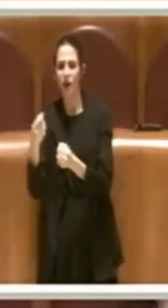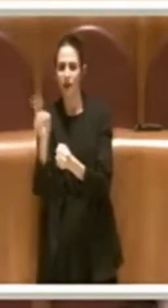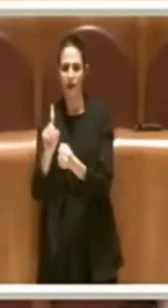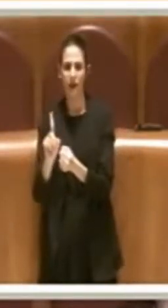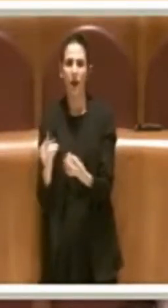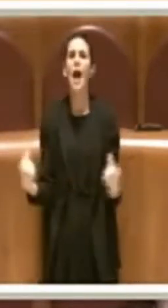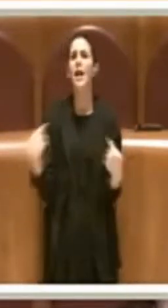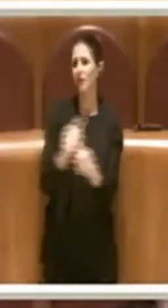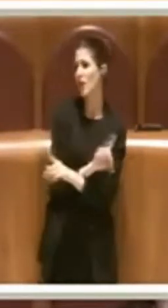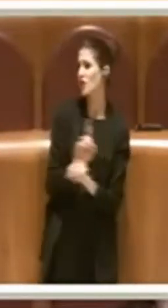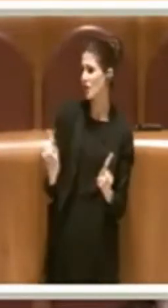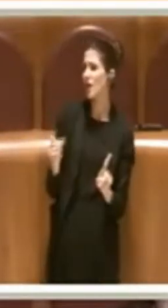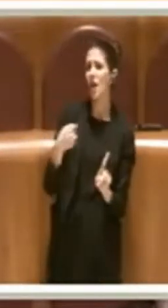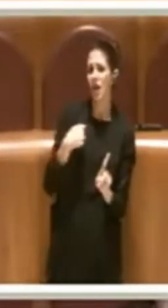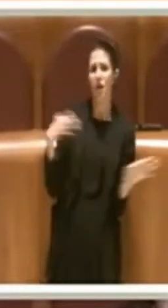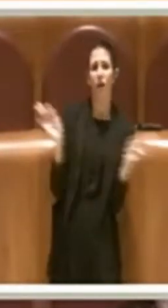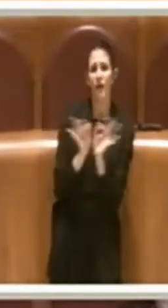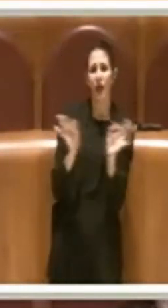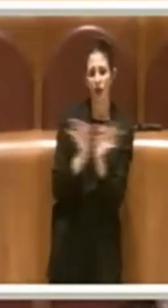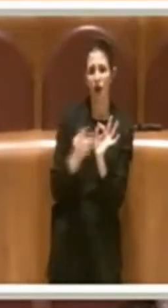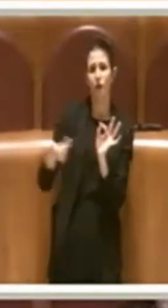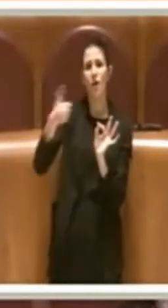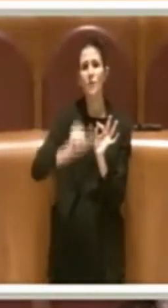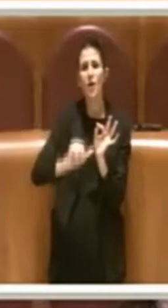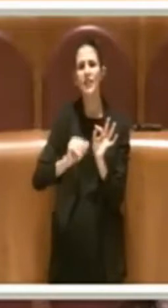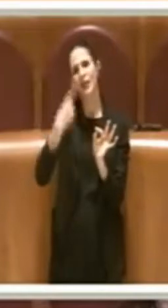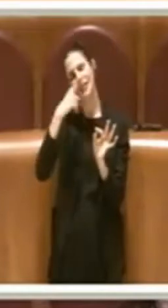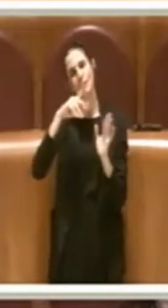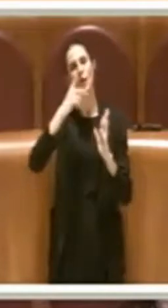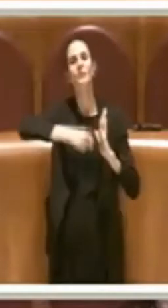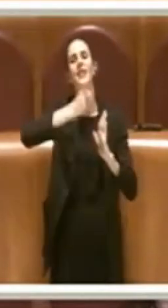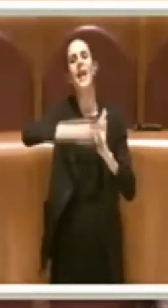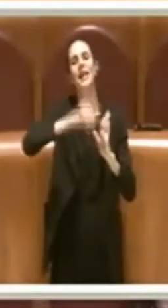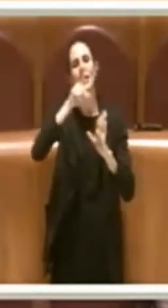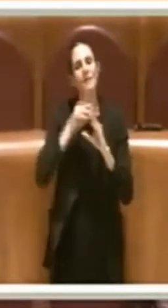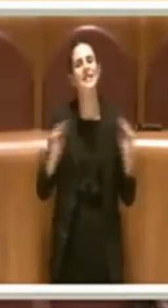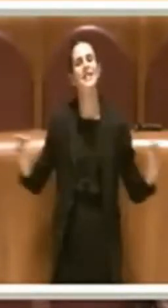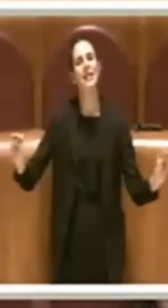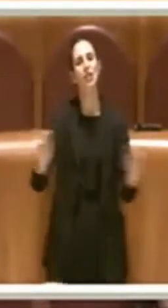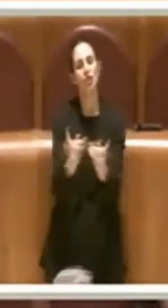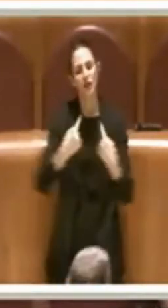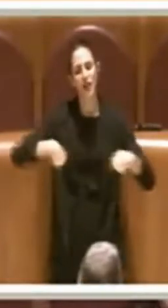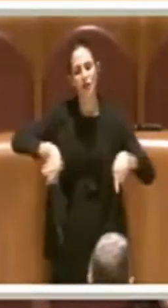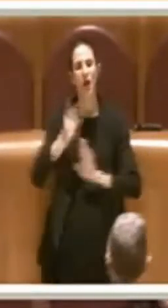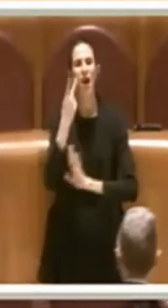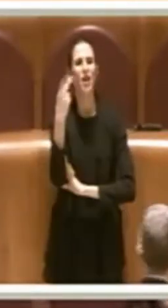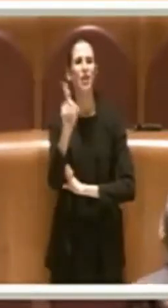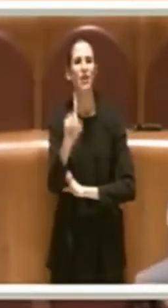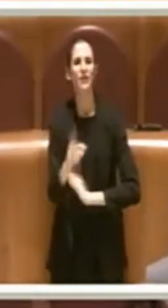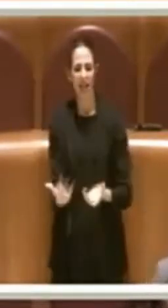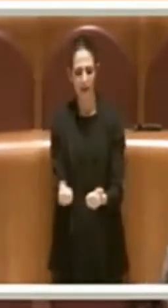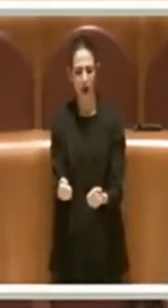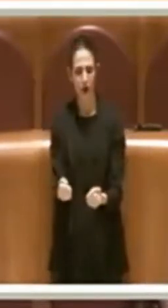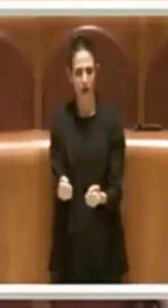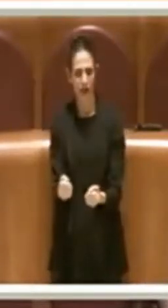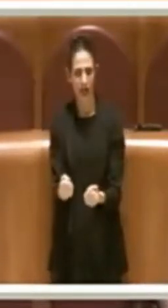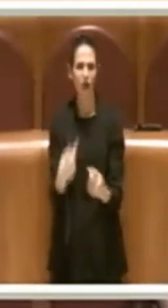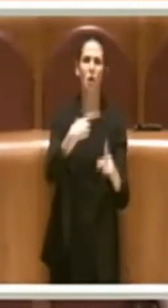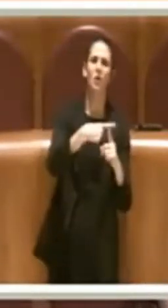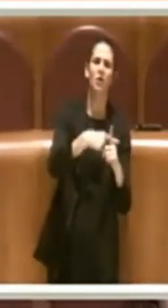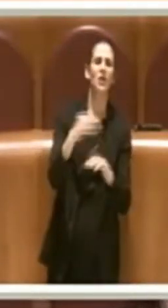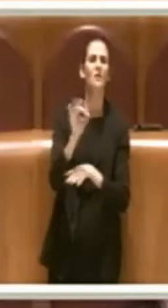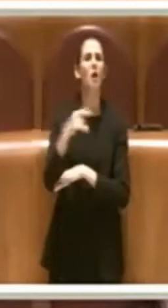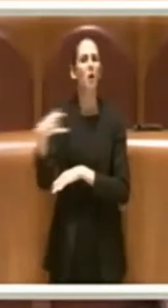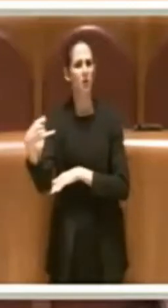diciamo, silenziose di questa amministrazione, di cui non vediamo nessun effetto, né positivo né